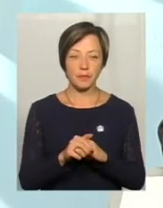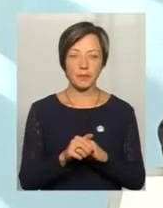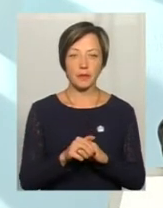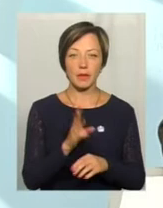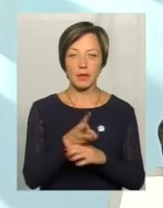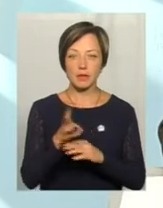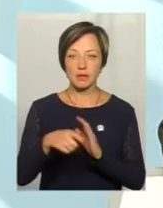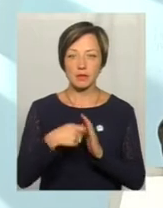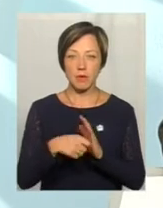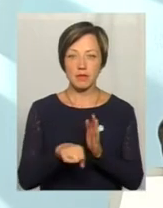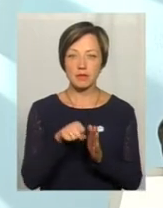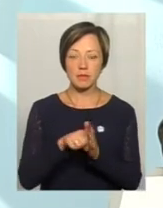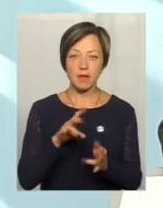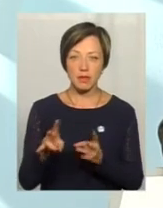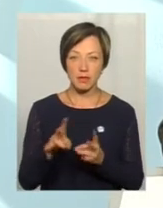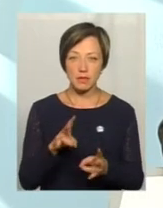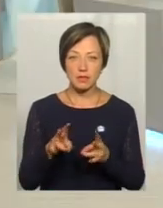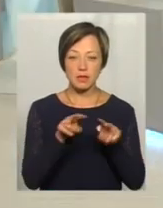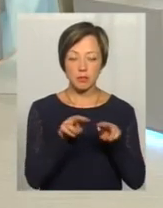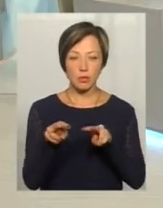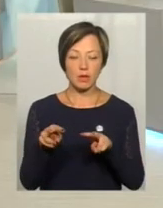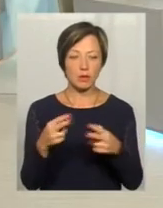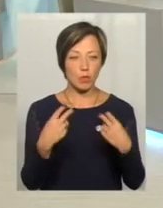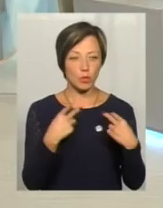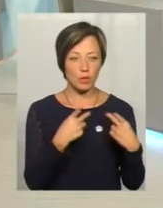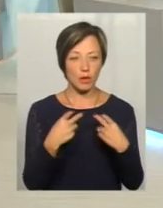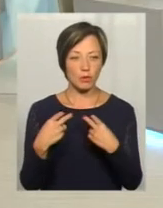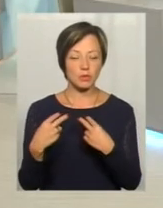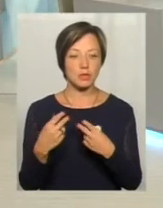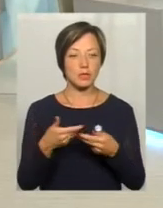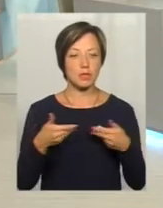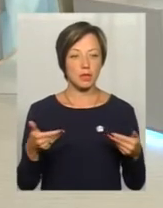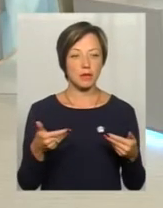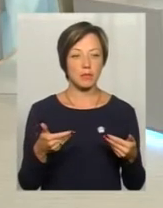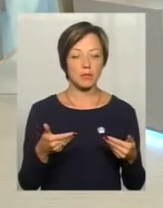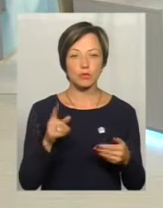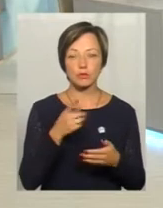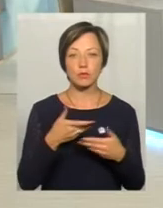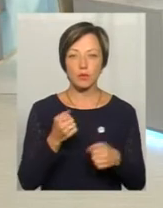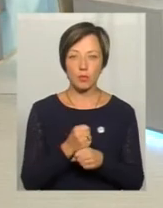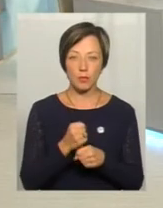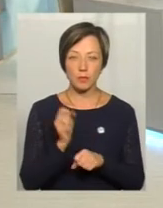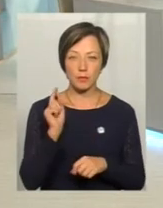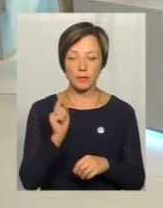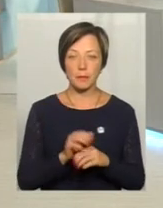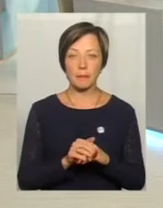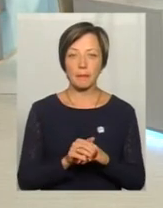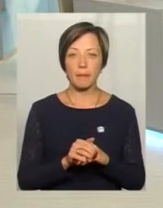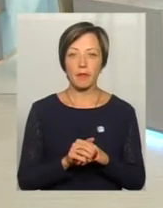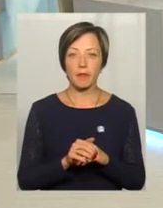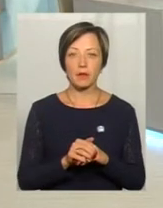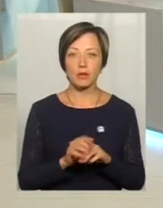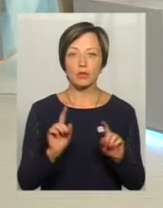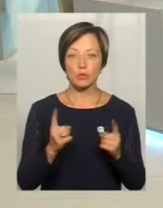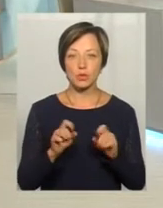знімав сепаратистів, які теж наблюдають за нами, і дивляться, що ми робимо там. Тобто,